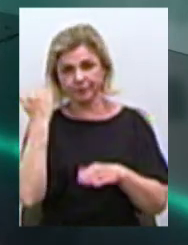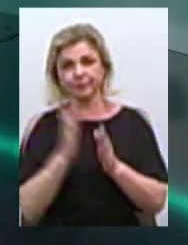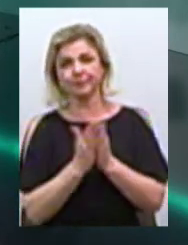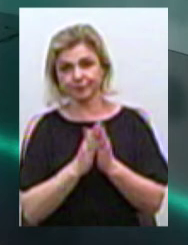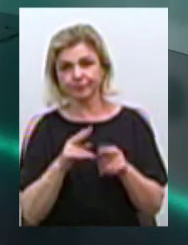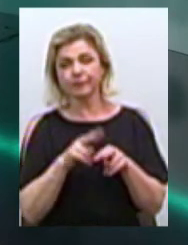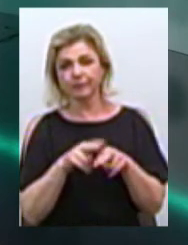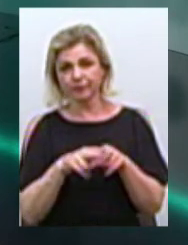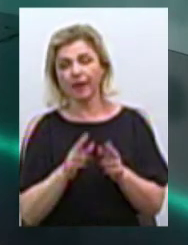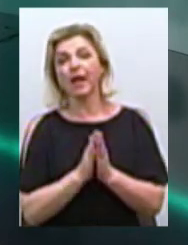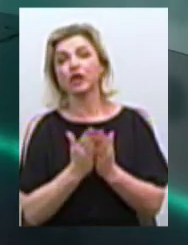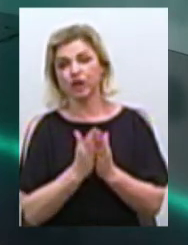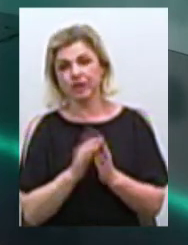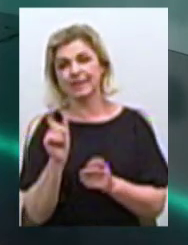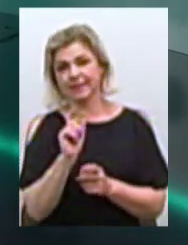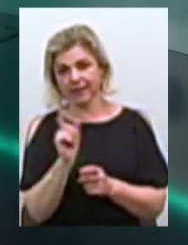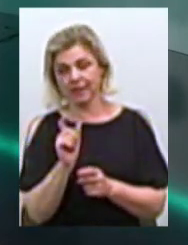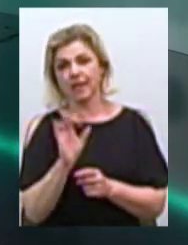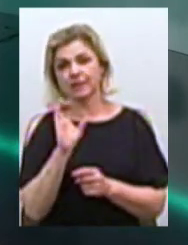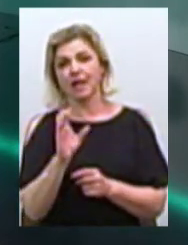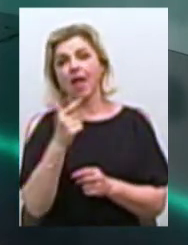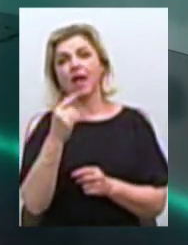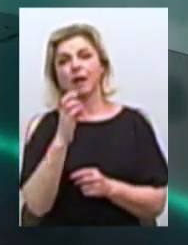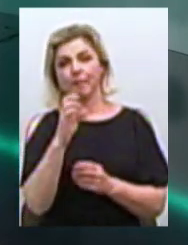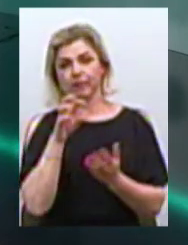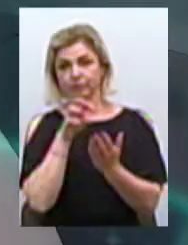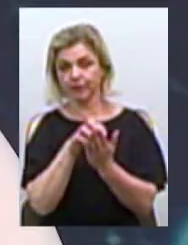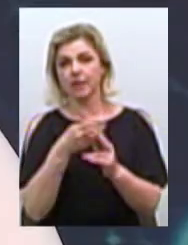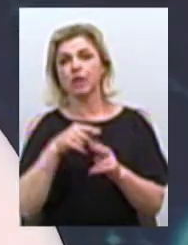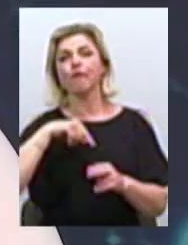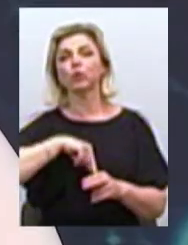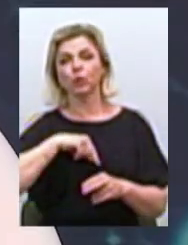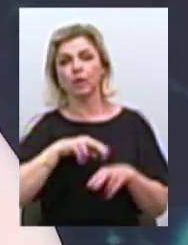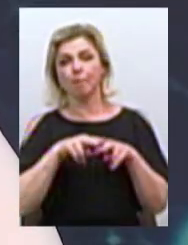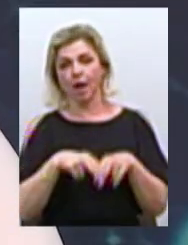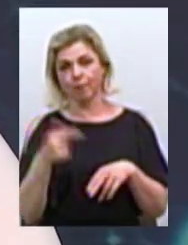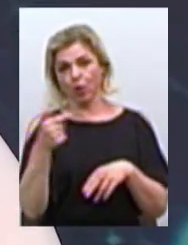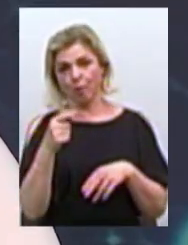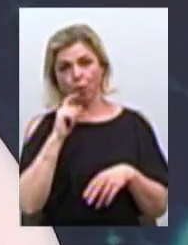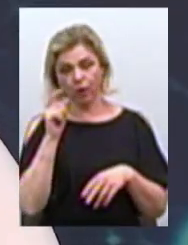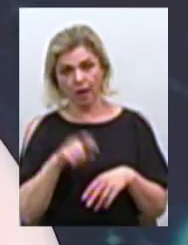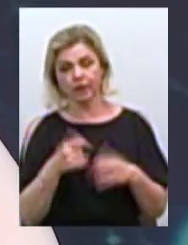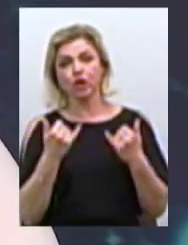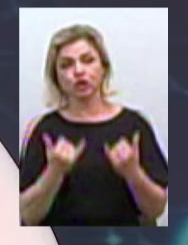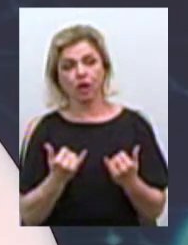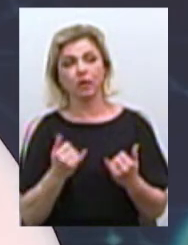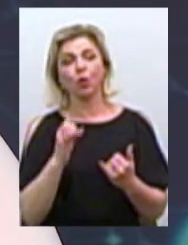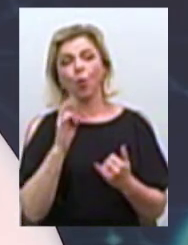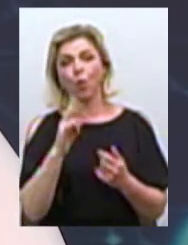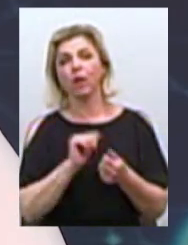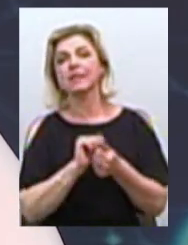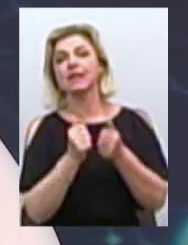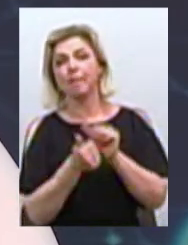звані книжечки, синеньки з гербом, це внутрішній паспорт громадянина України. Зараз він змінюється на ID